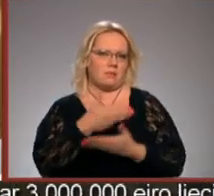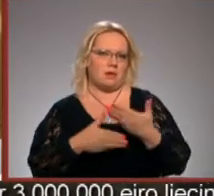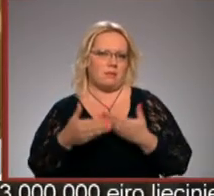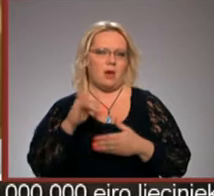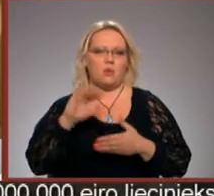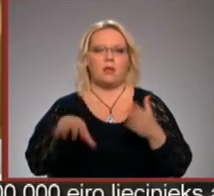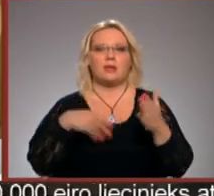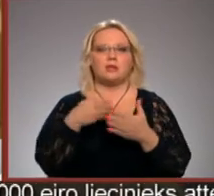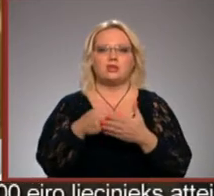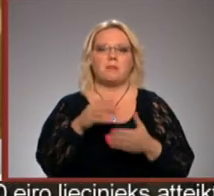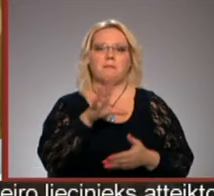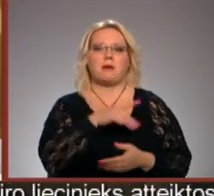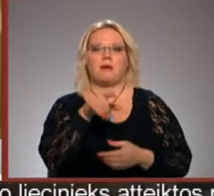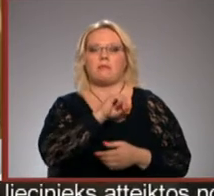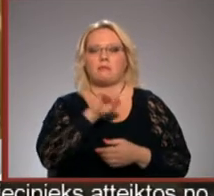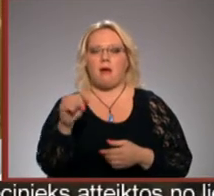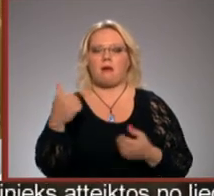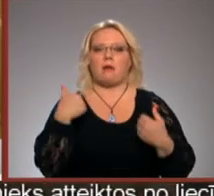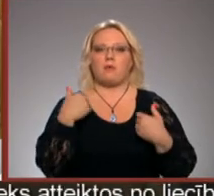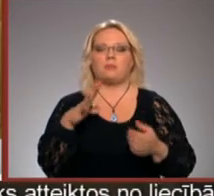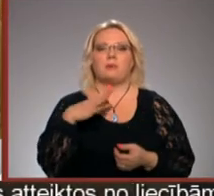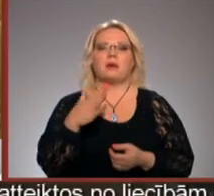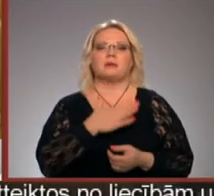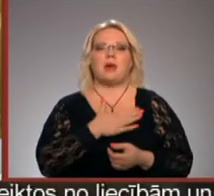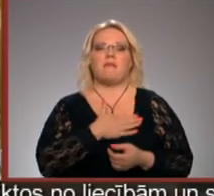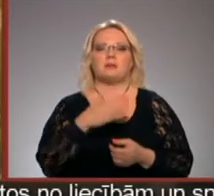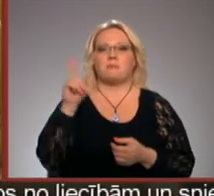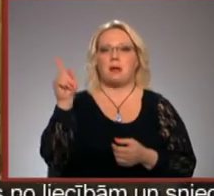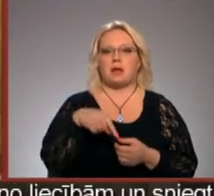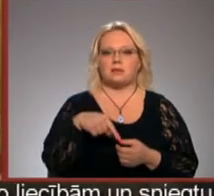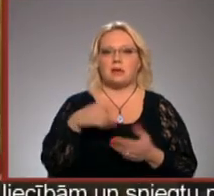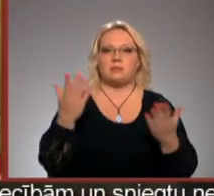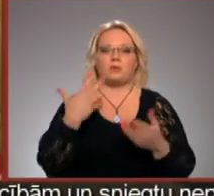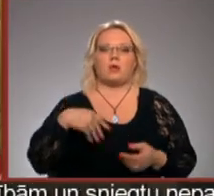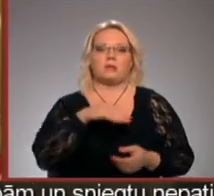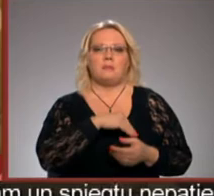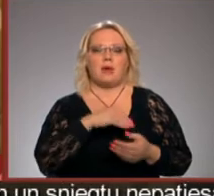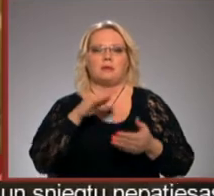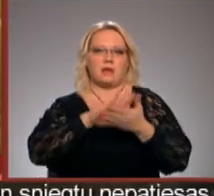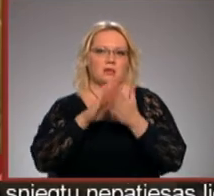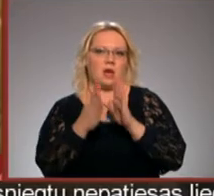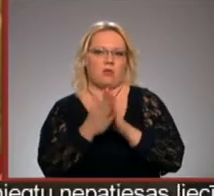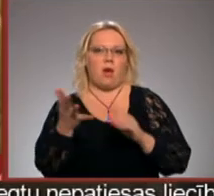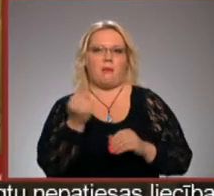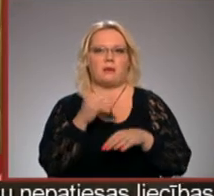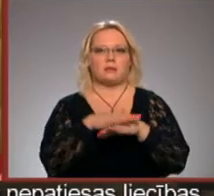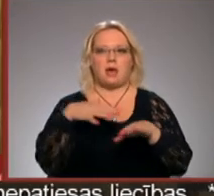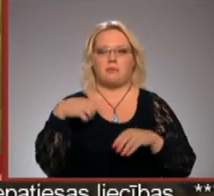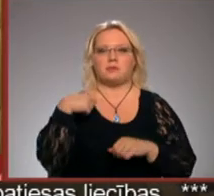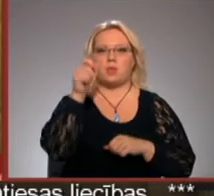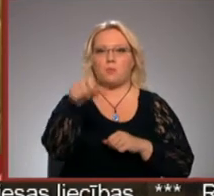līdz šim mums bija tā, ka mums bija savas prasības, kuras mēs saskaņojam ar saimas